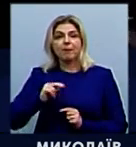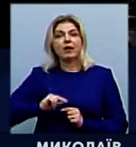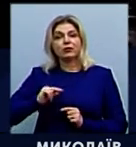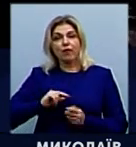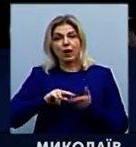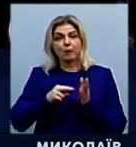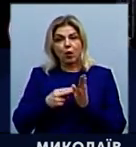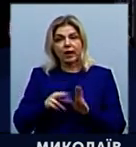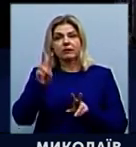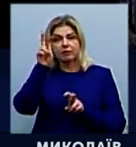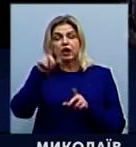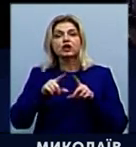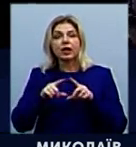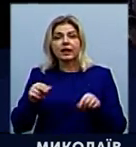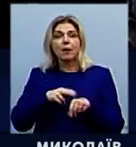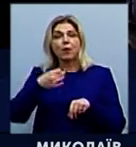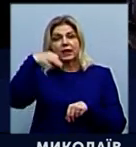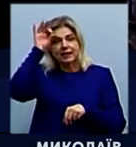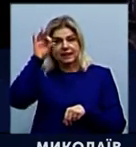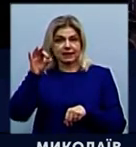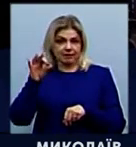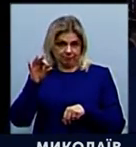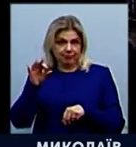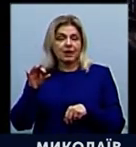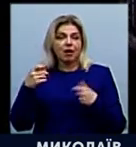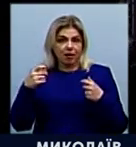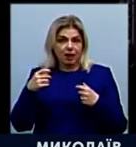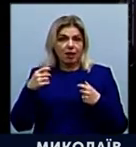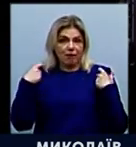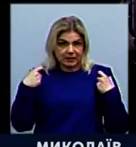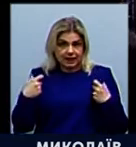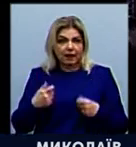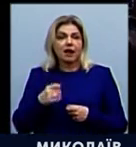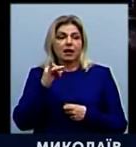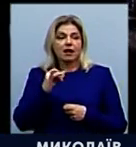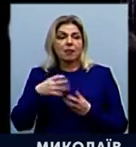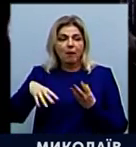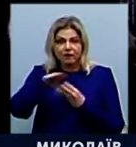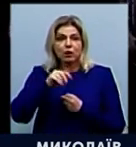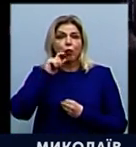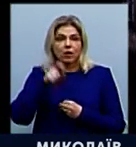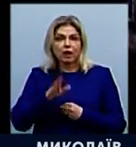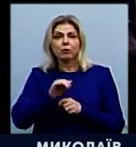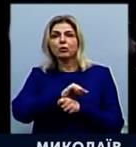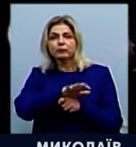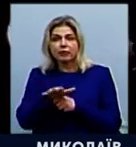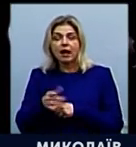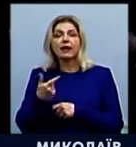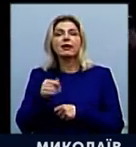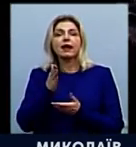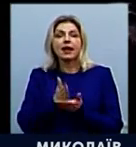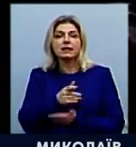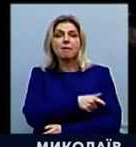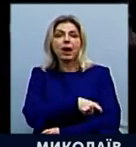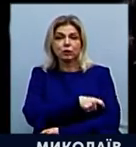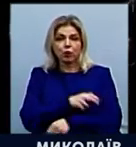«Шкільний офіцер поліції». В даному моменті до нового року буде запущено майже по всій Україні, там, де є патрульна поліція,